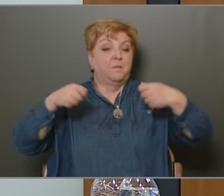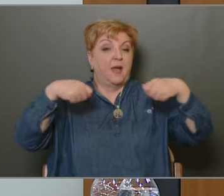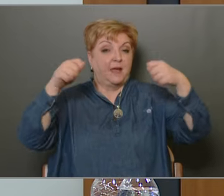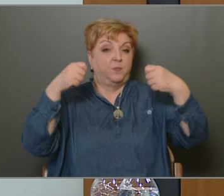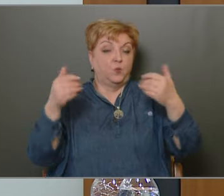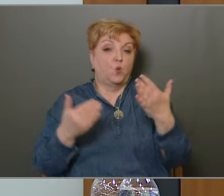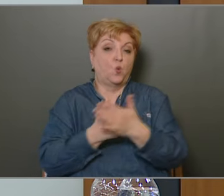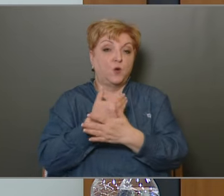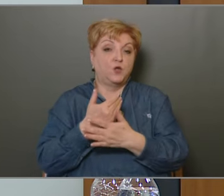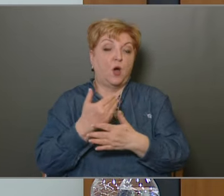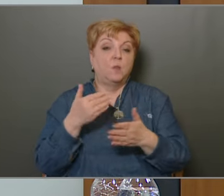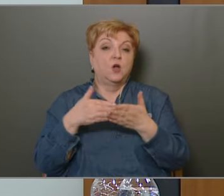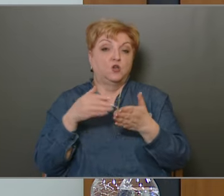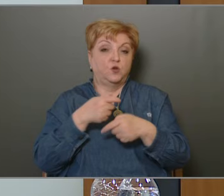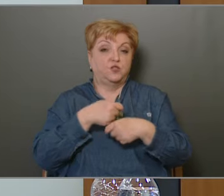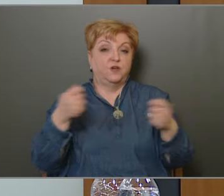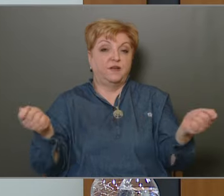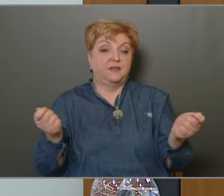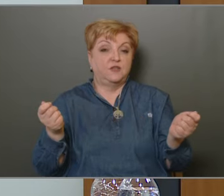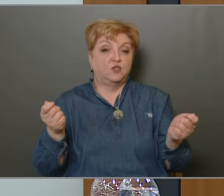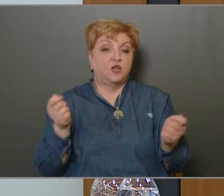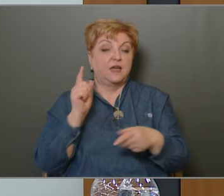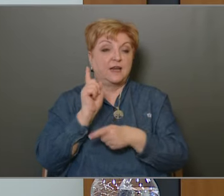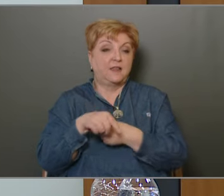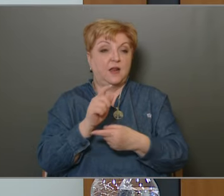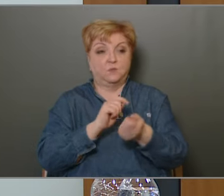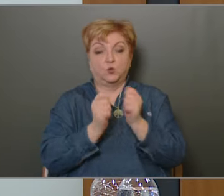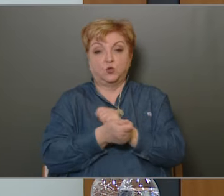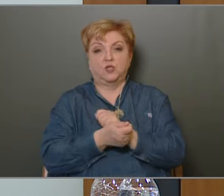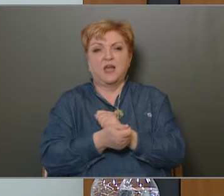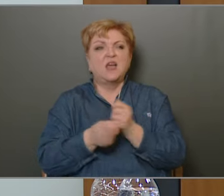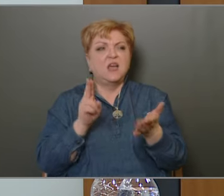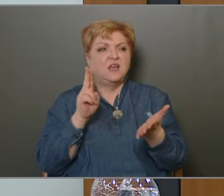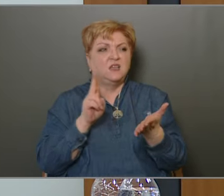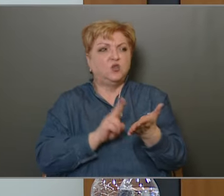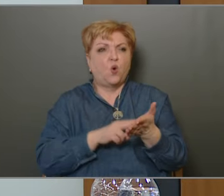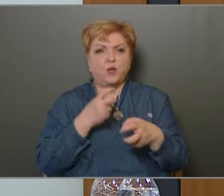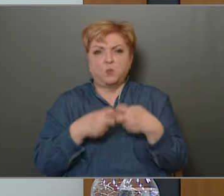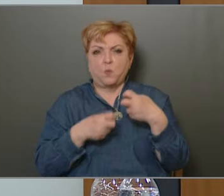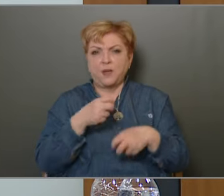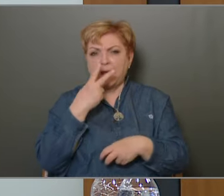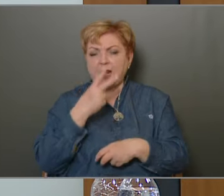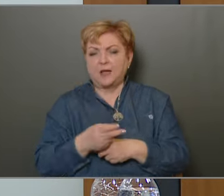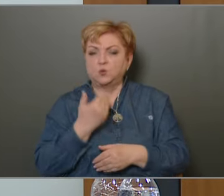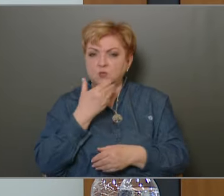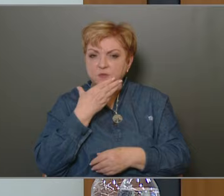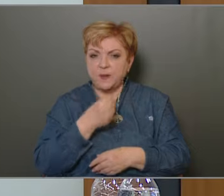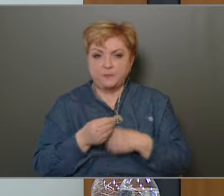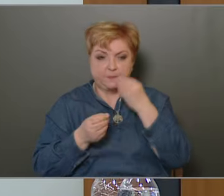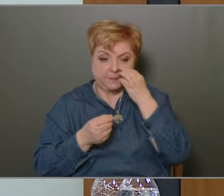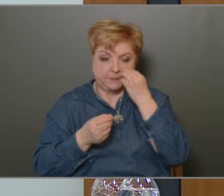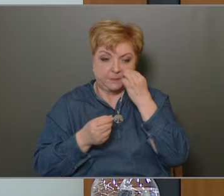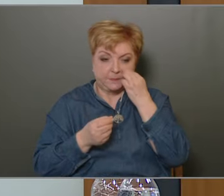költségvetési rendeletmódosításába. Itt jogi problémát látunk. Köszönöm szépen.